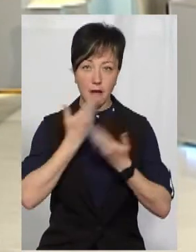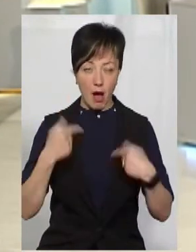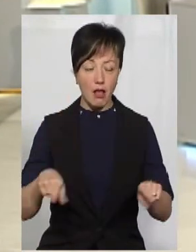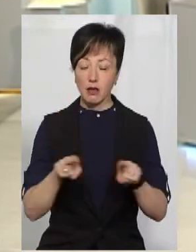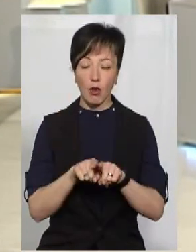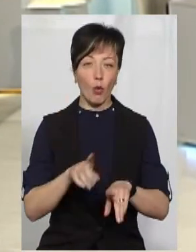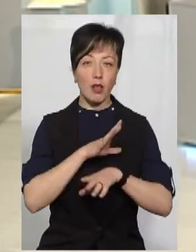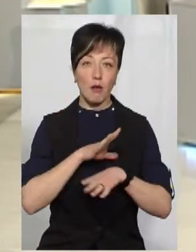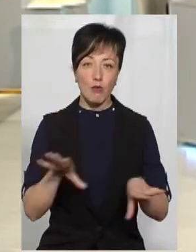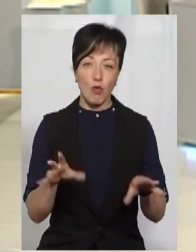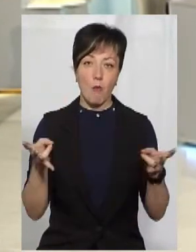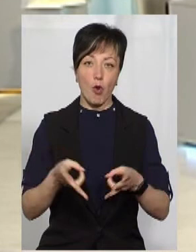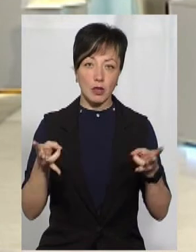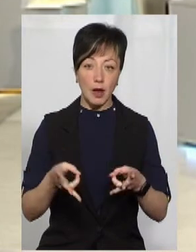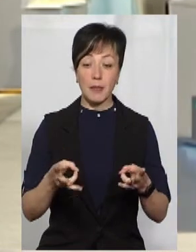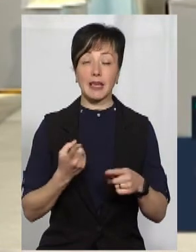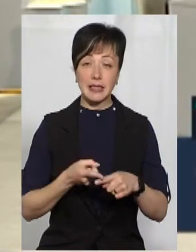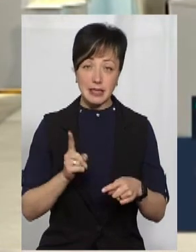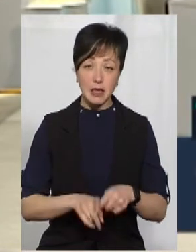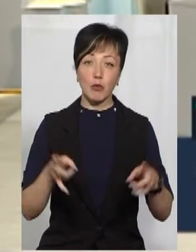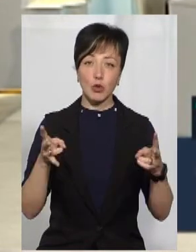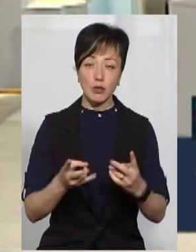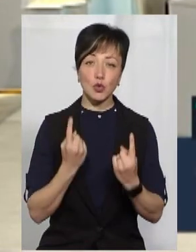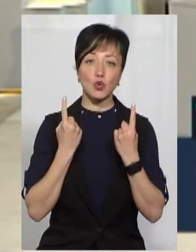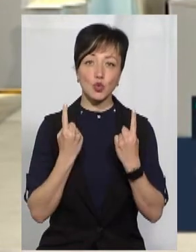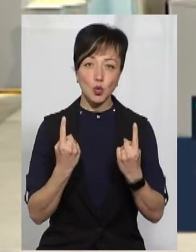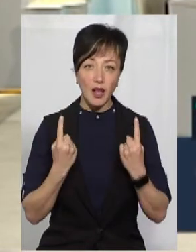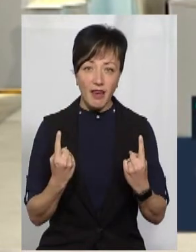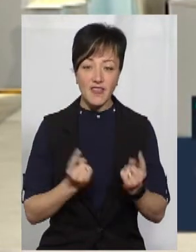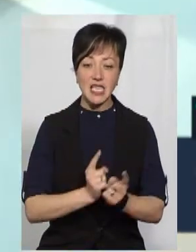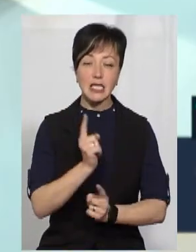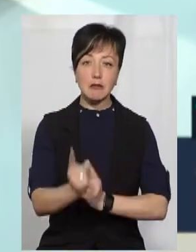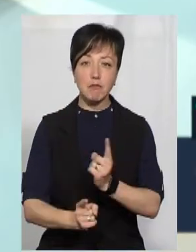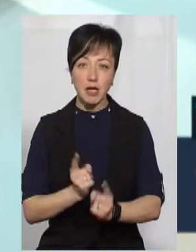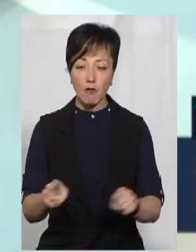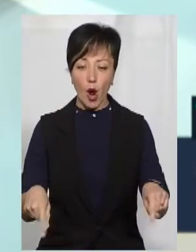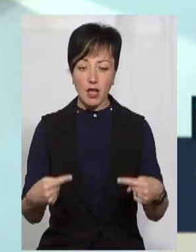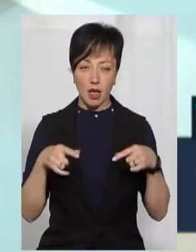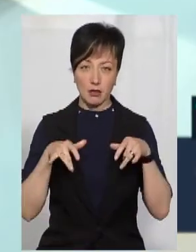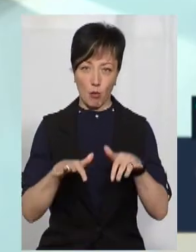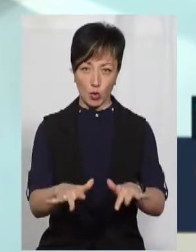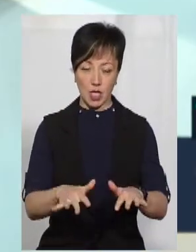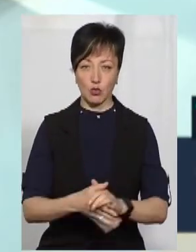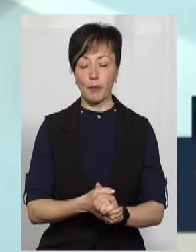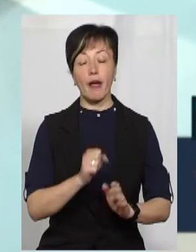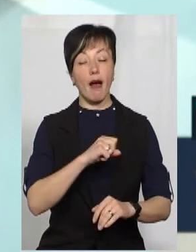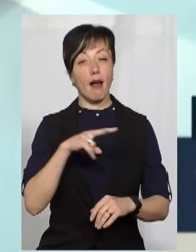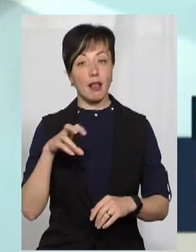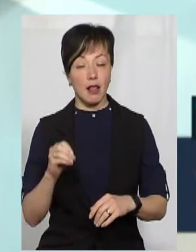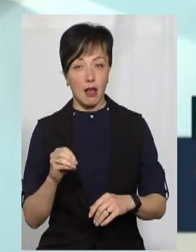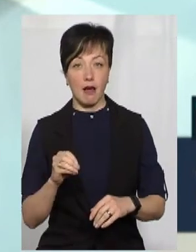було як такої потреби, і це потребує суттєвих змін в організації процесу. Але